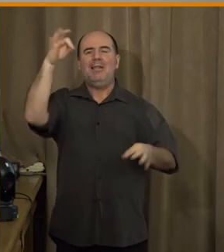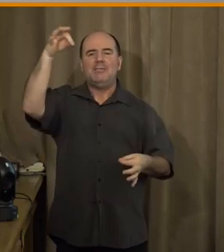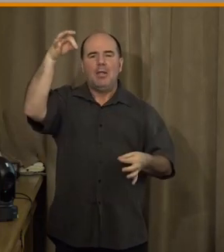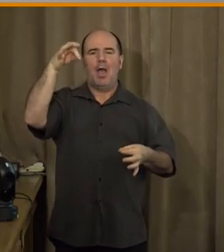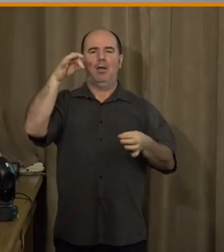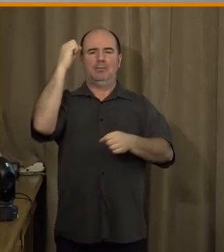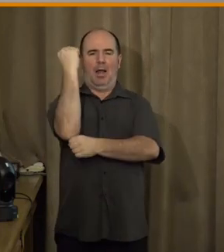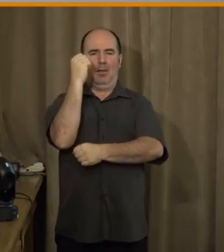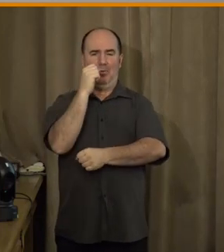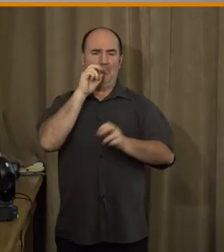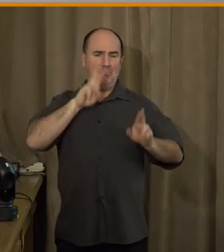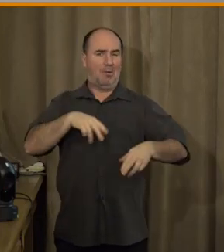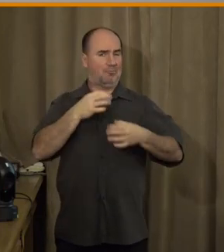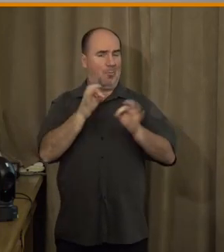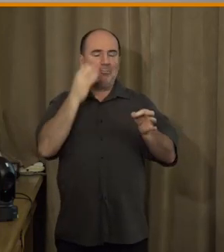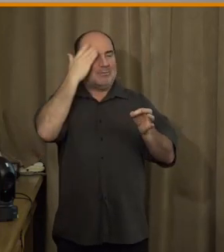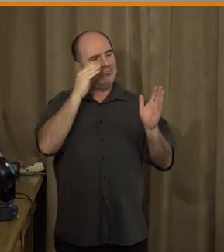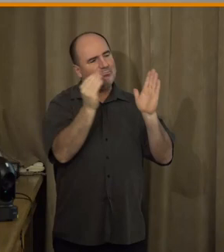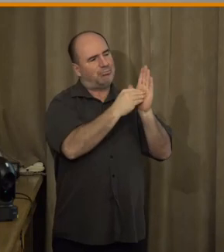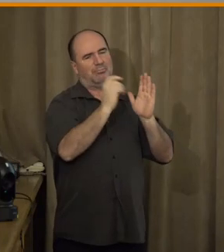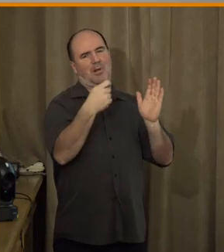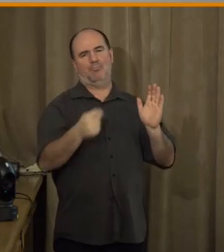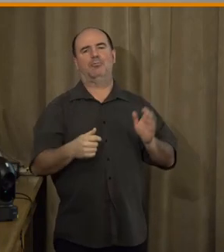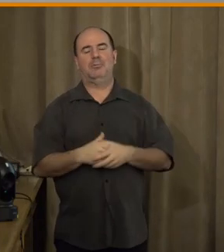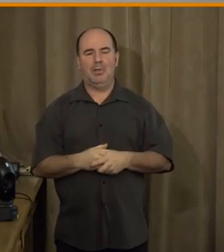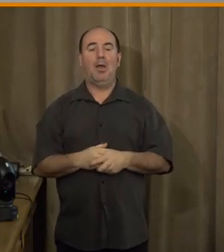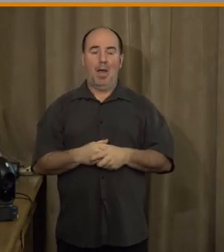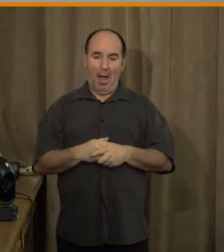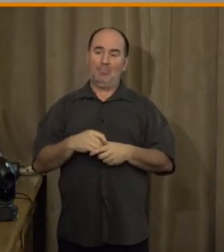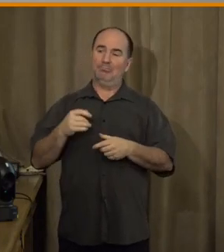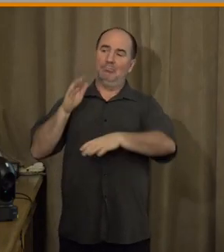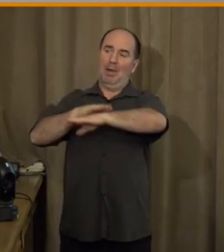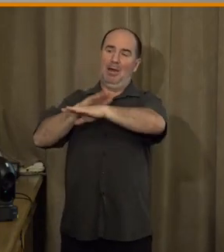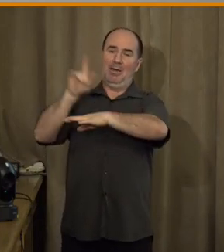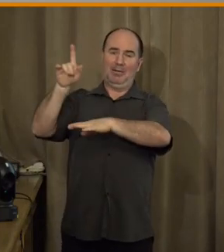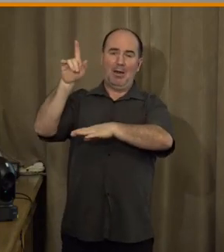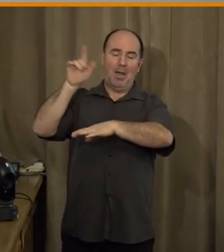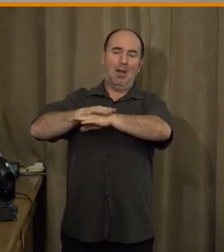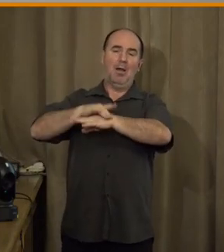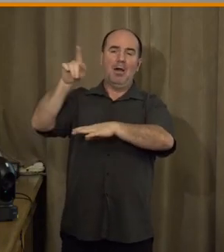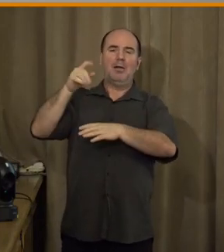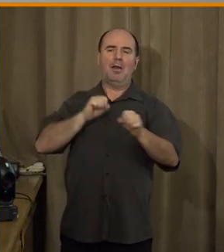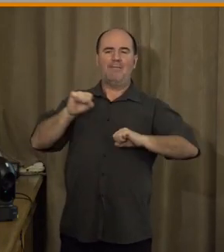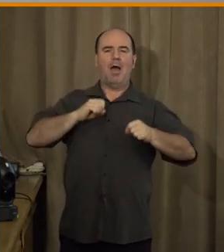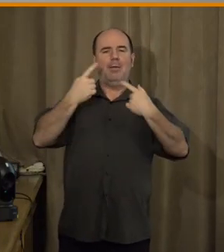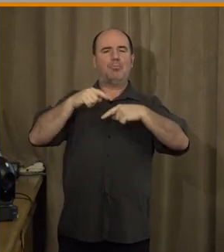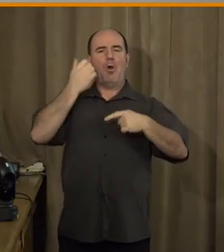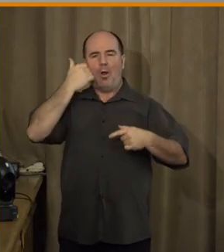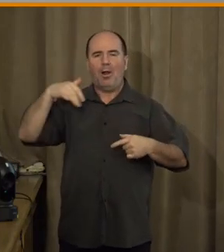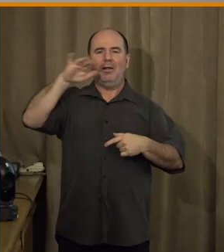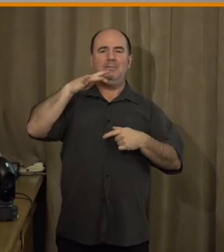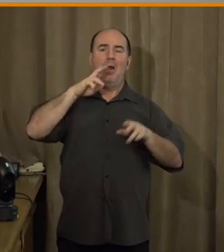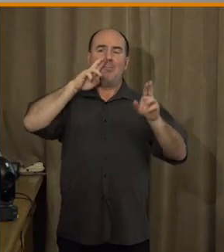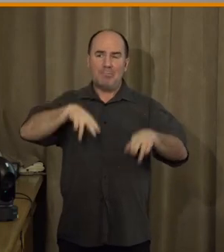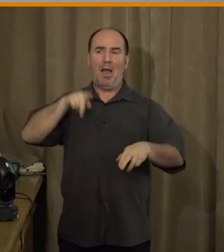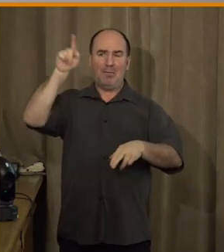bankovek a mincí. Dokonce jsme prosadili i přes radu vlády pro lidská práva podnět k tomu, aby tedy se